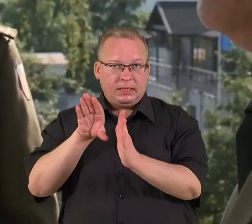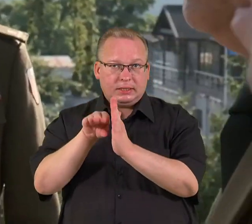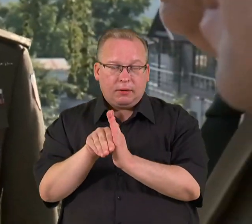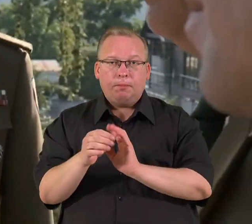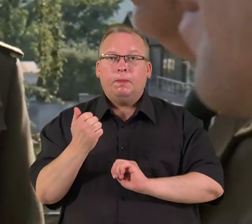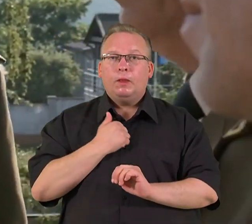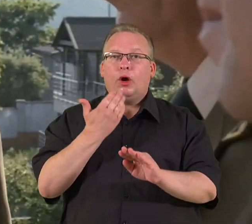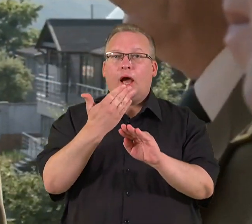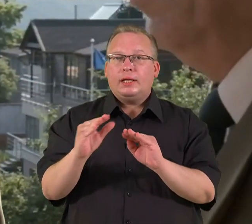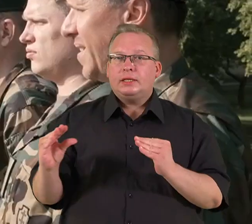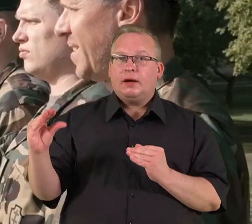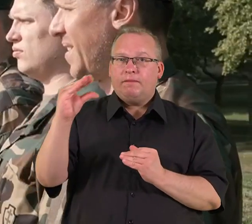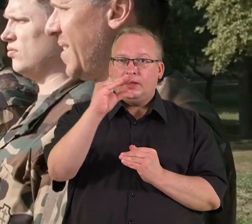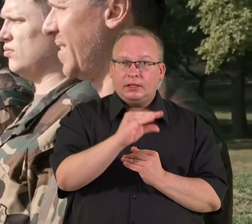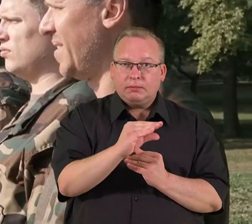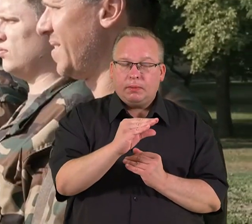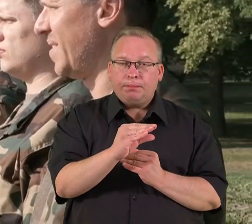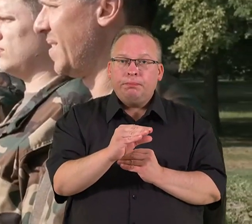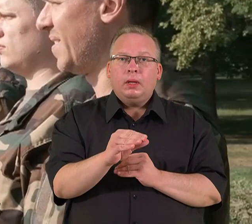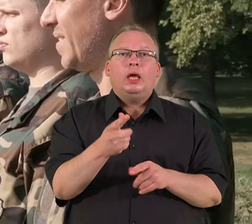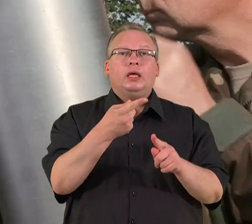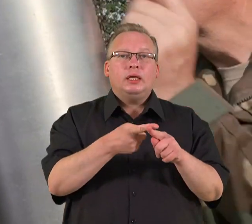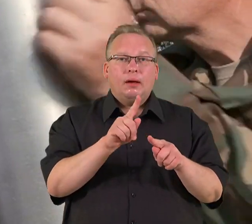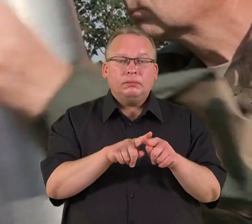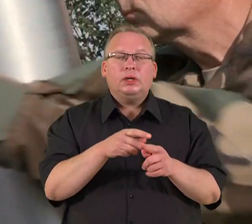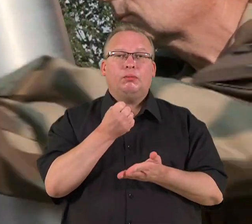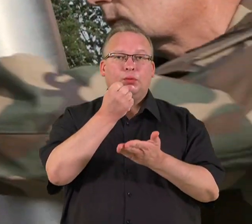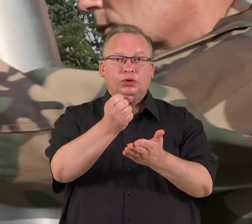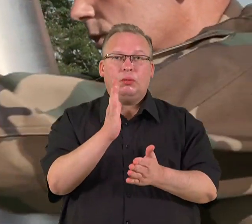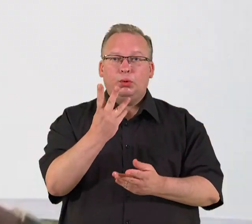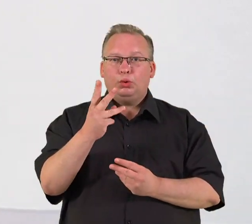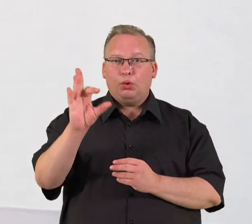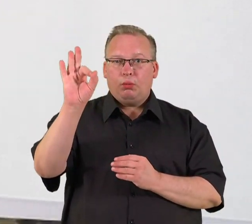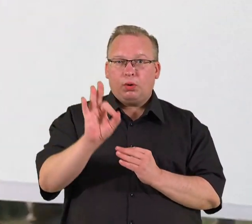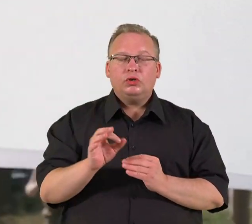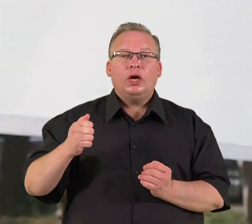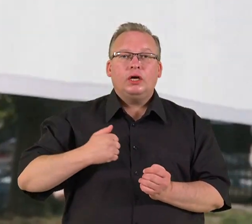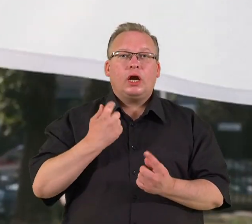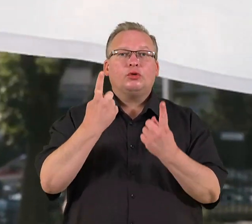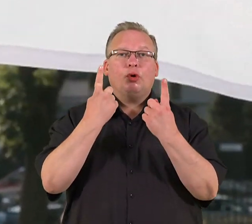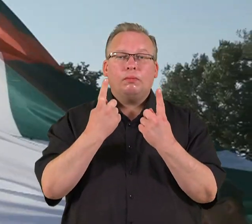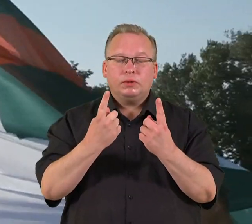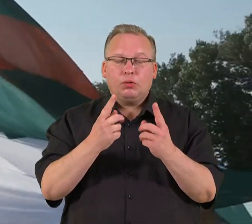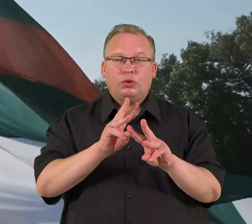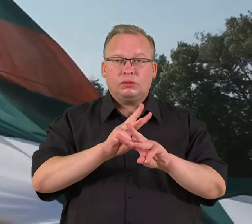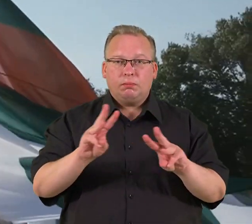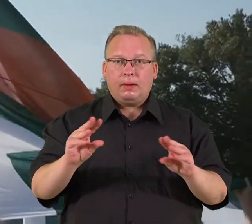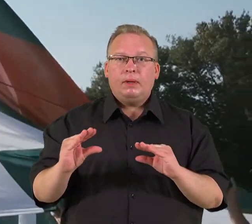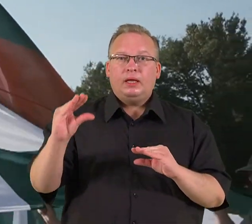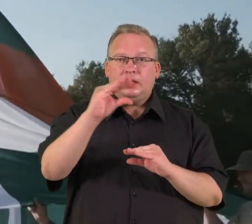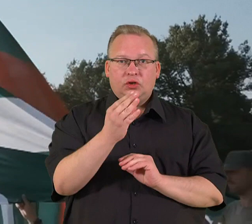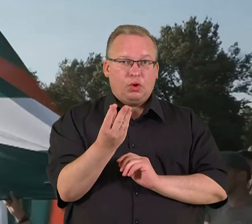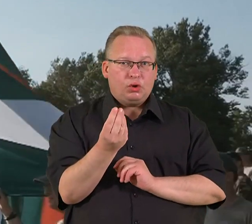Turėtų atskirą finansavimą. Šauliams atskirą eilute biudžete tektų 2 procentai krašto apsaugos ministerijos biudžeto dydžio